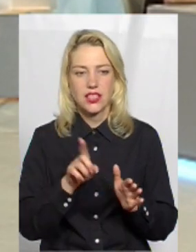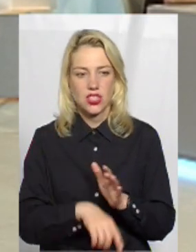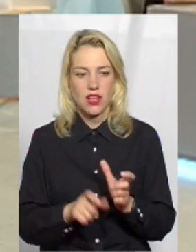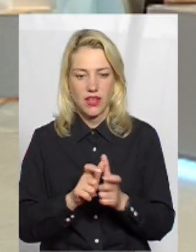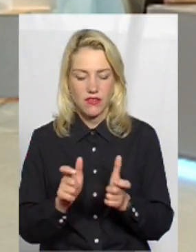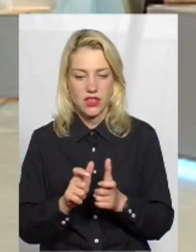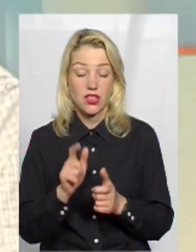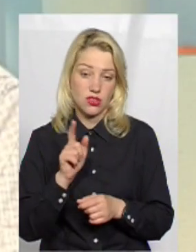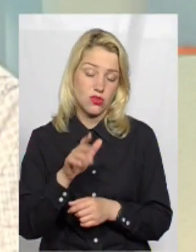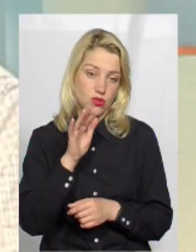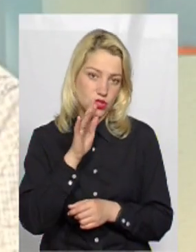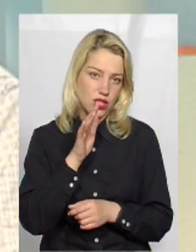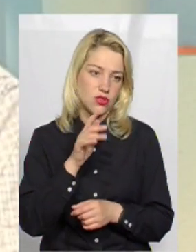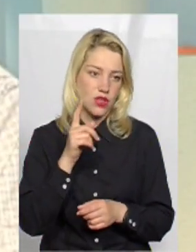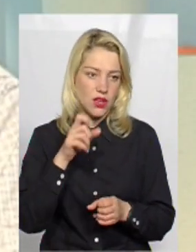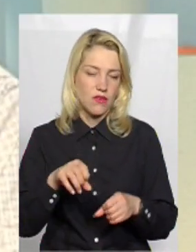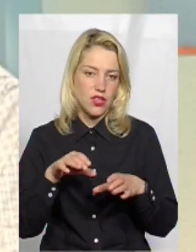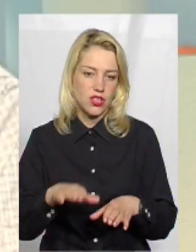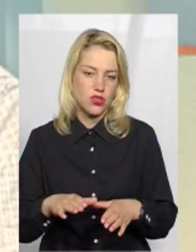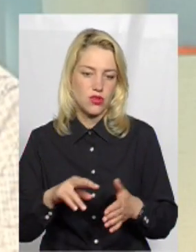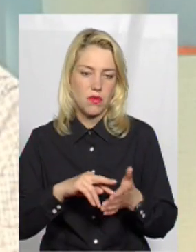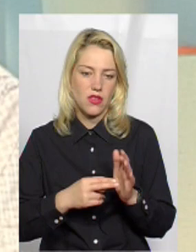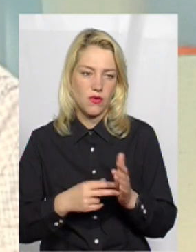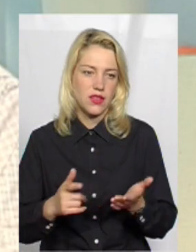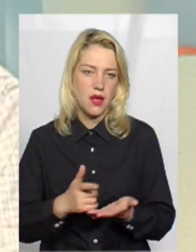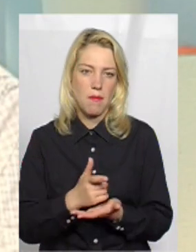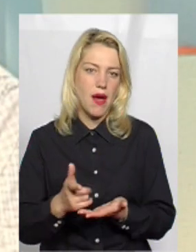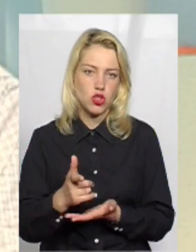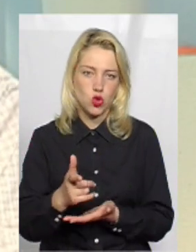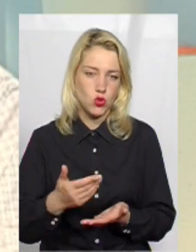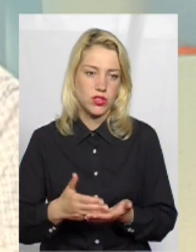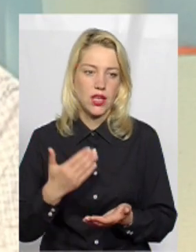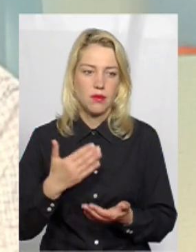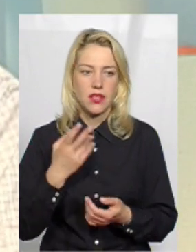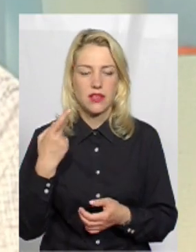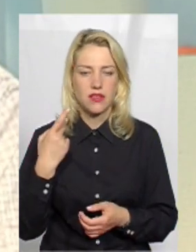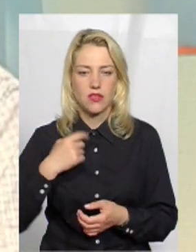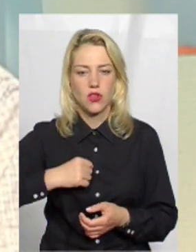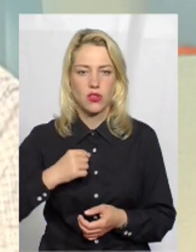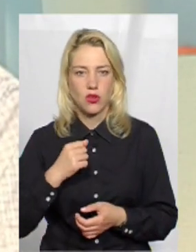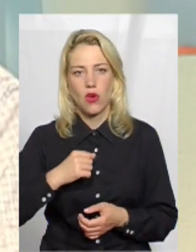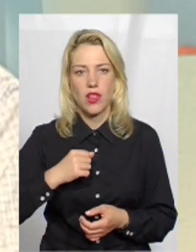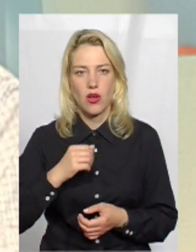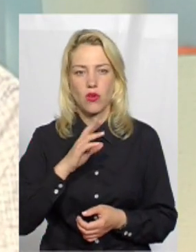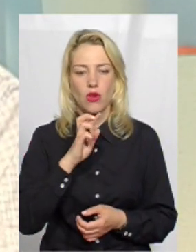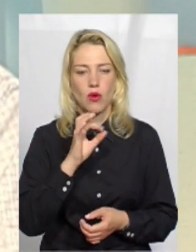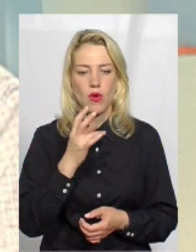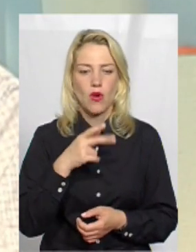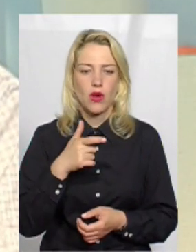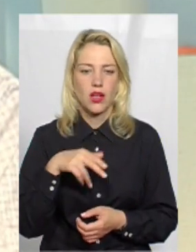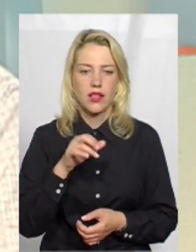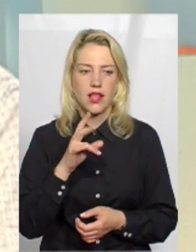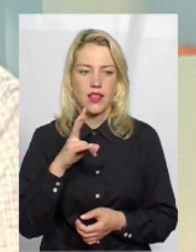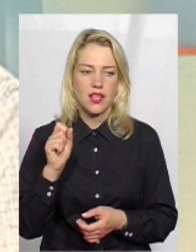того часу вже собі вирішуєш планувати маршрути. до речі, ось ми сьогодні зранку з моєю колегою Богданою просто